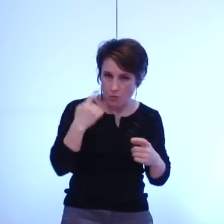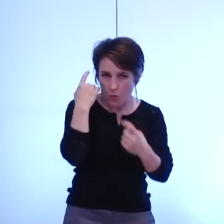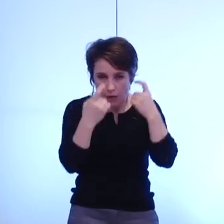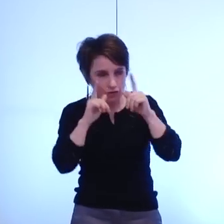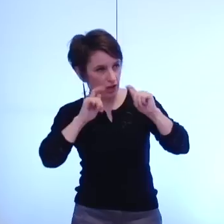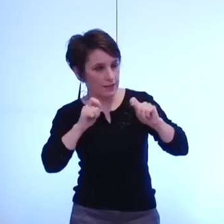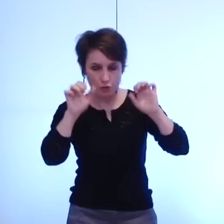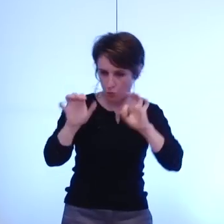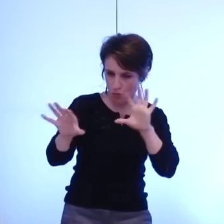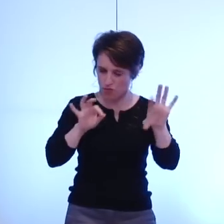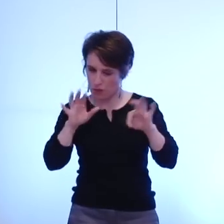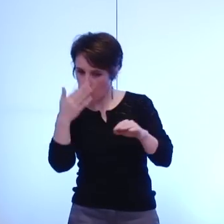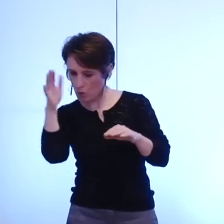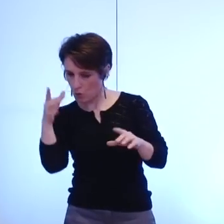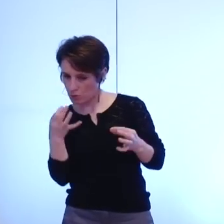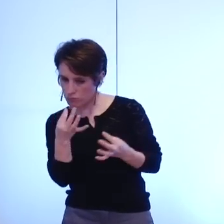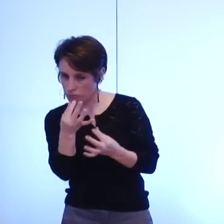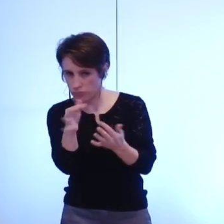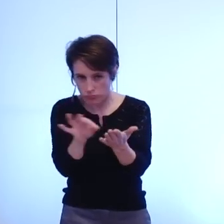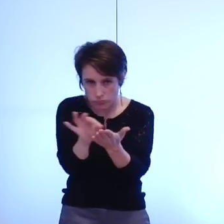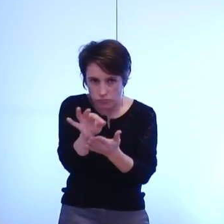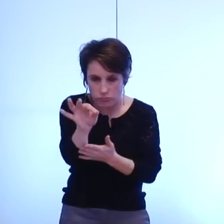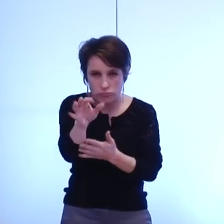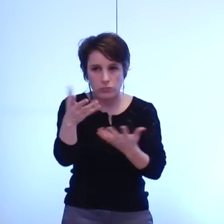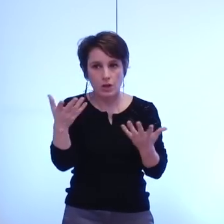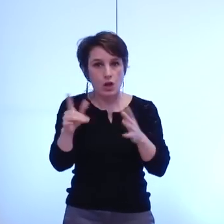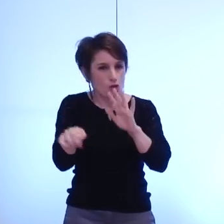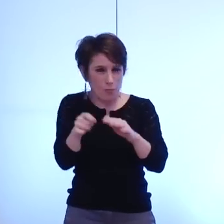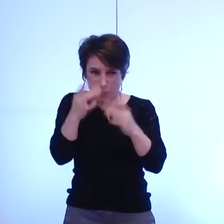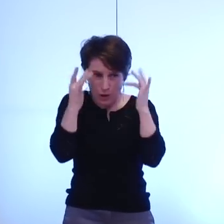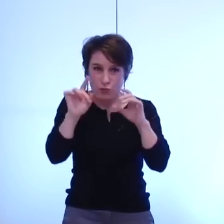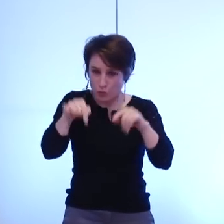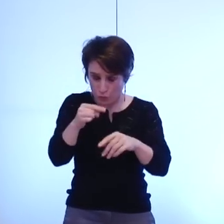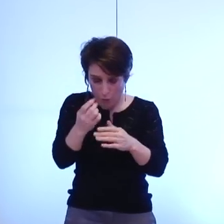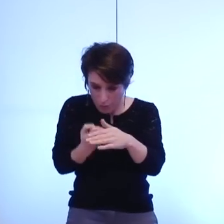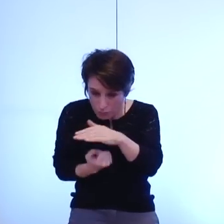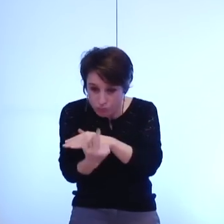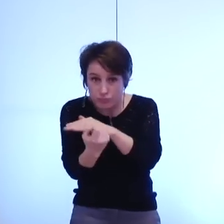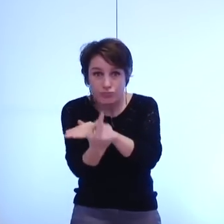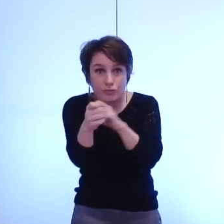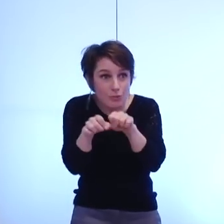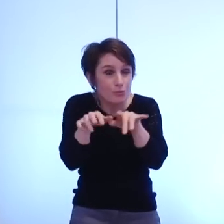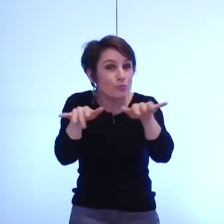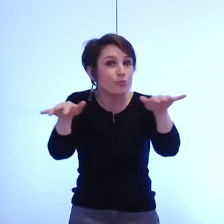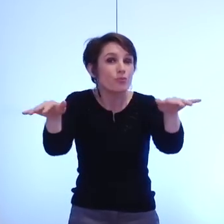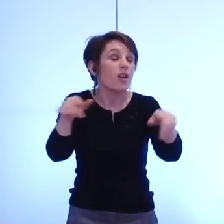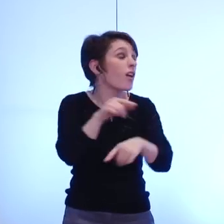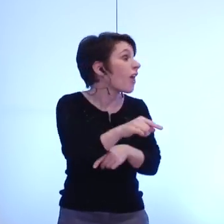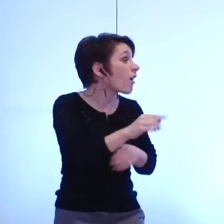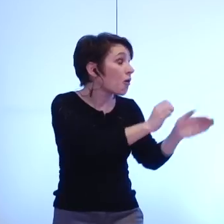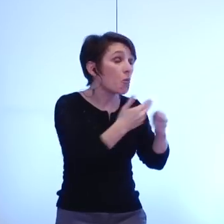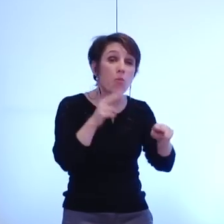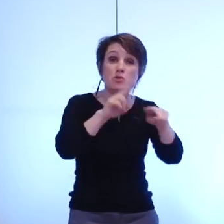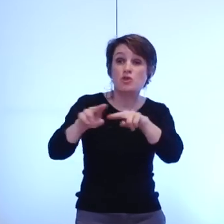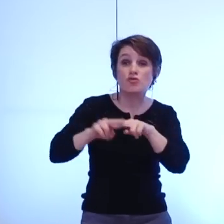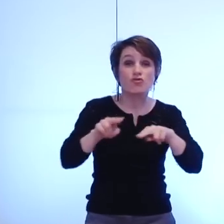La culture est ainsi captive alors qu'elle devrait fleurir sur un terreau favorable. Ce chantier est un leurre mais l'assemblée de lundi soir